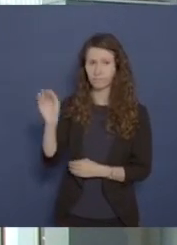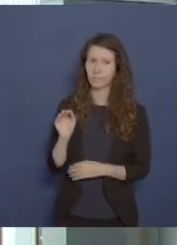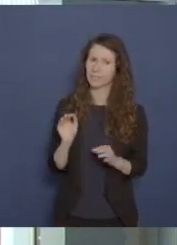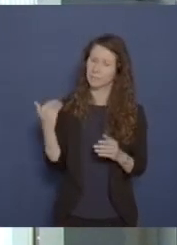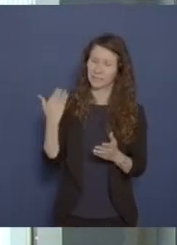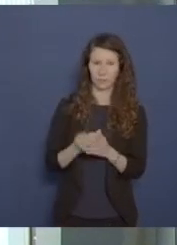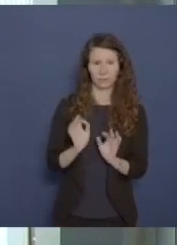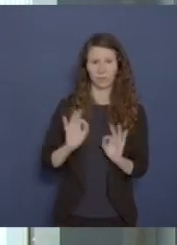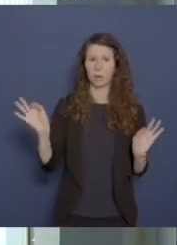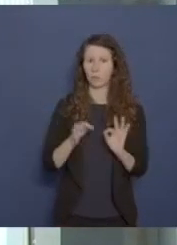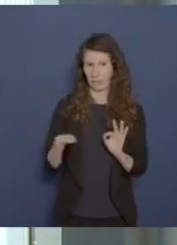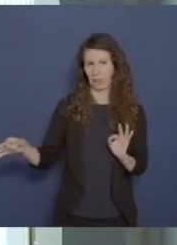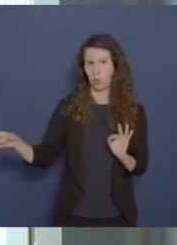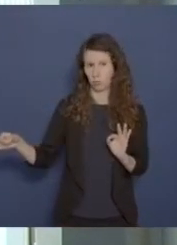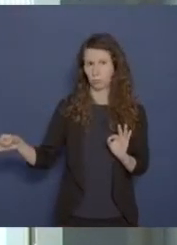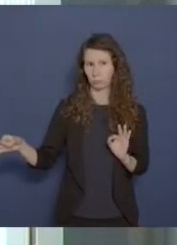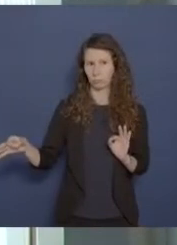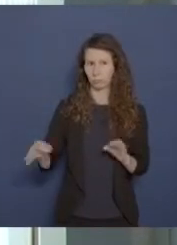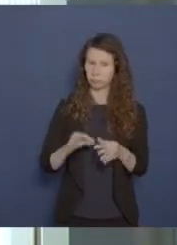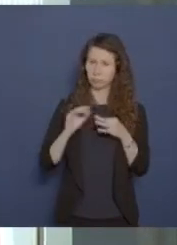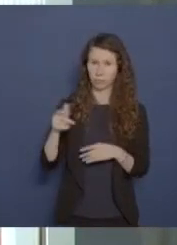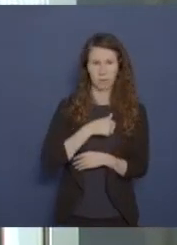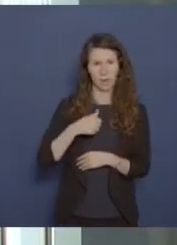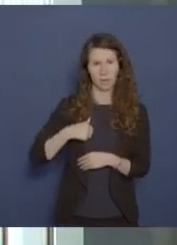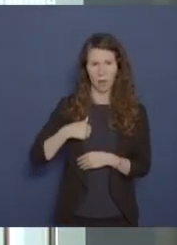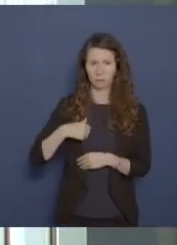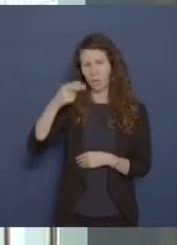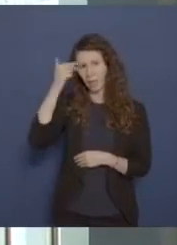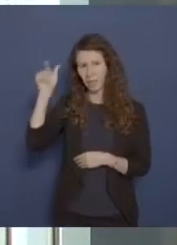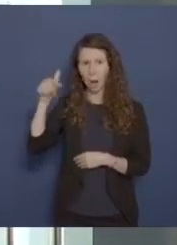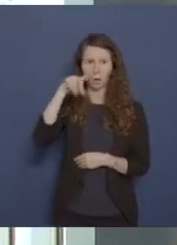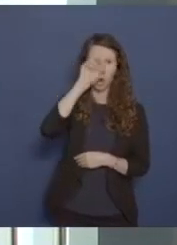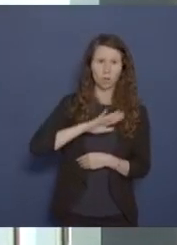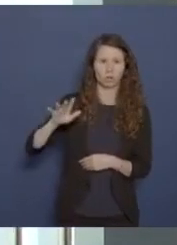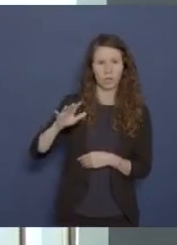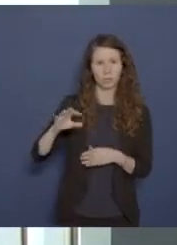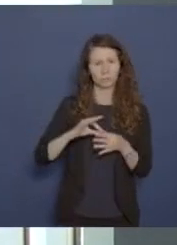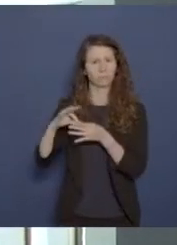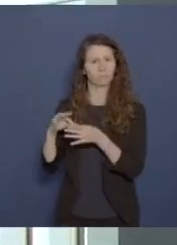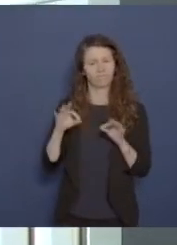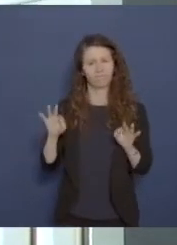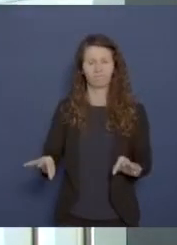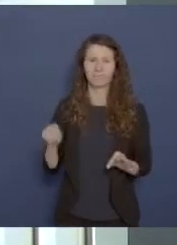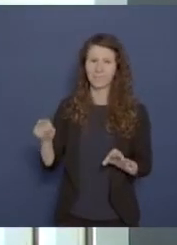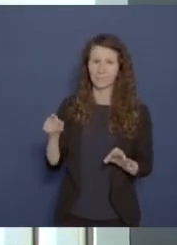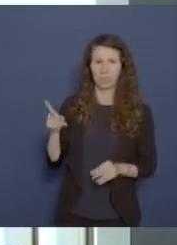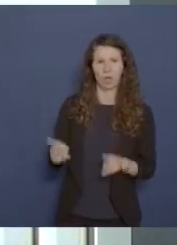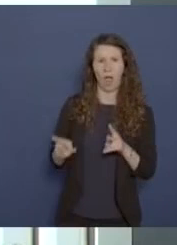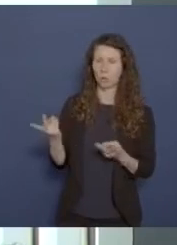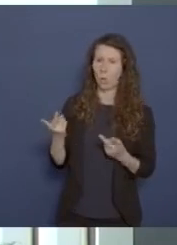Beziehungen, die wir unter den Streitkräften Litauens und Deutschlands genießen, darunter nicht leiden lassen wollen.